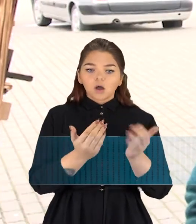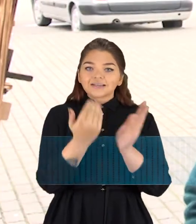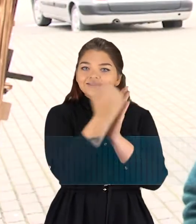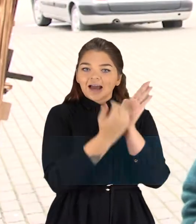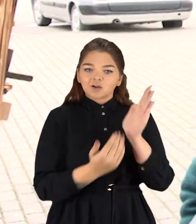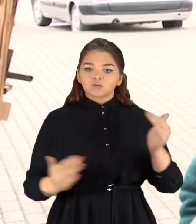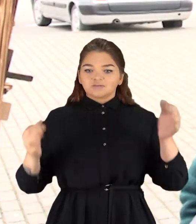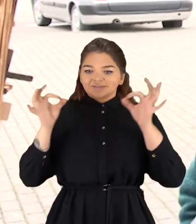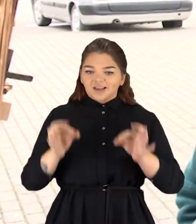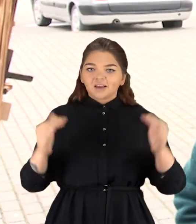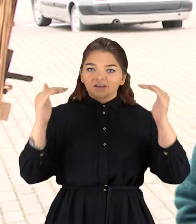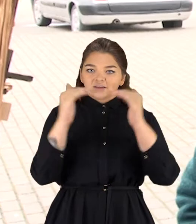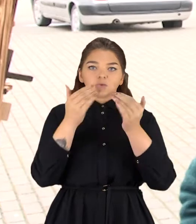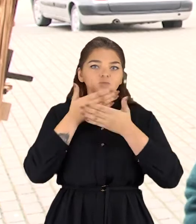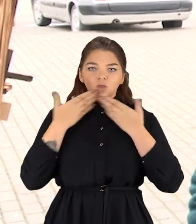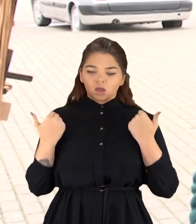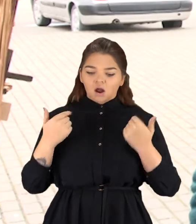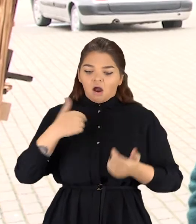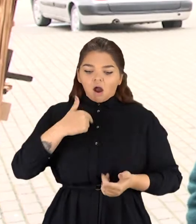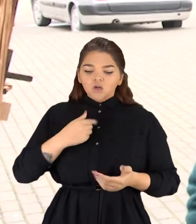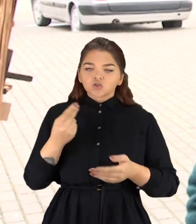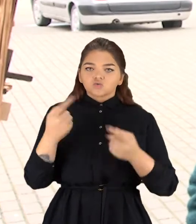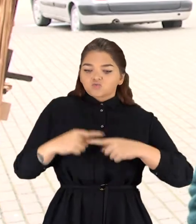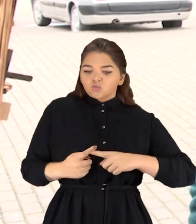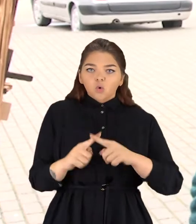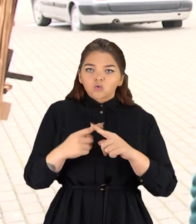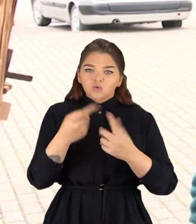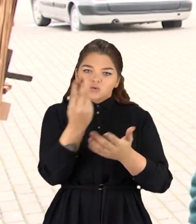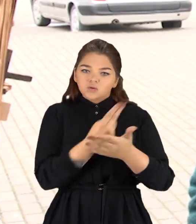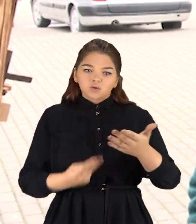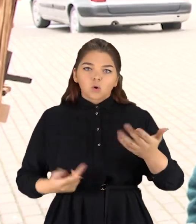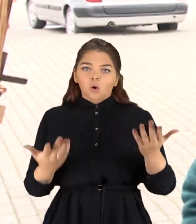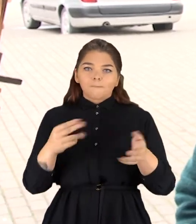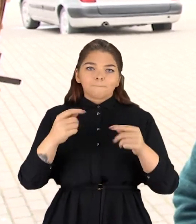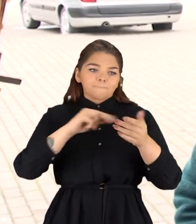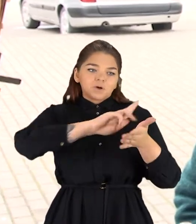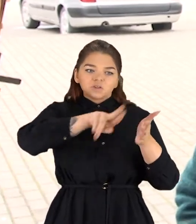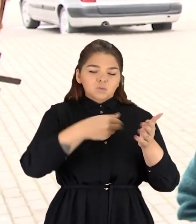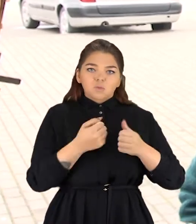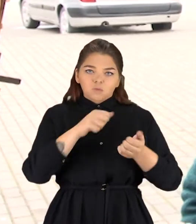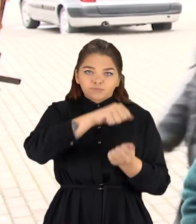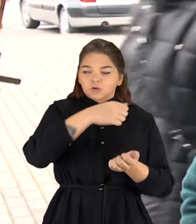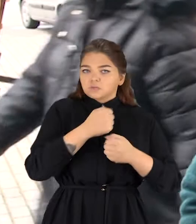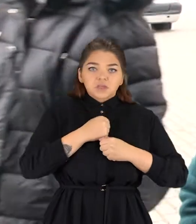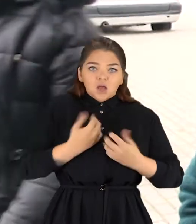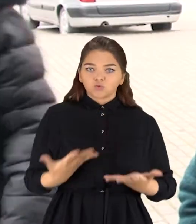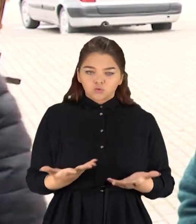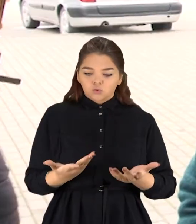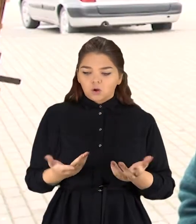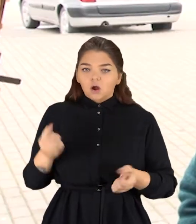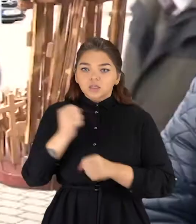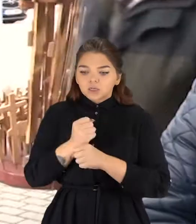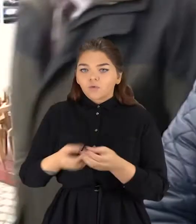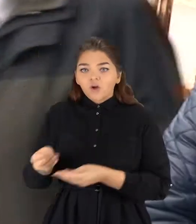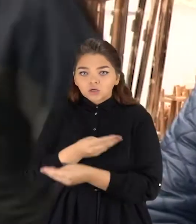neligėteisės. Aš šasmeniškai neturiu nei tautodailinko pažymėjimo, nieko. Tik mes turim, kaip dirbam, pagal verslo